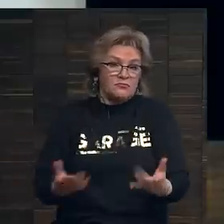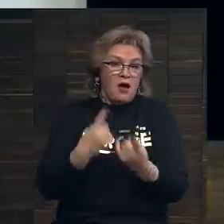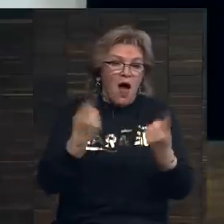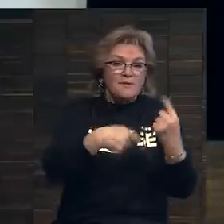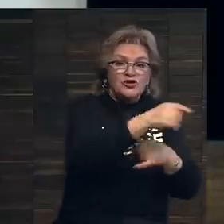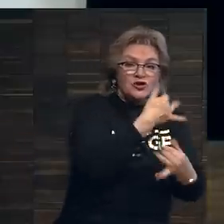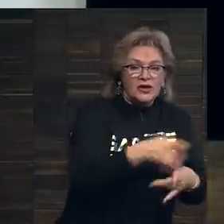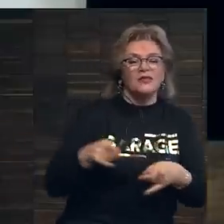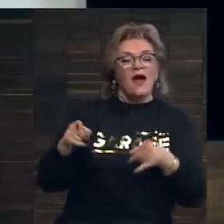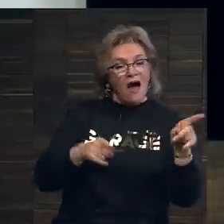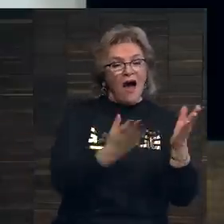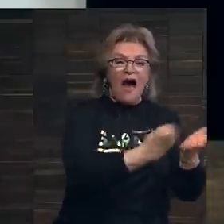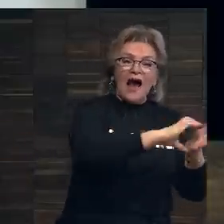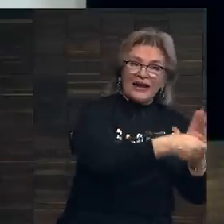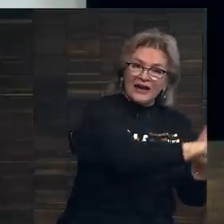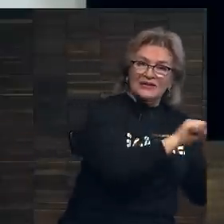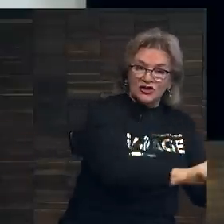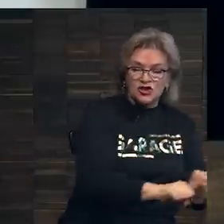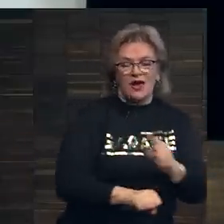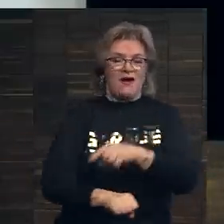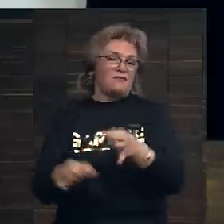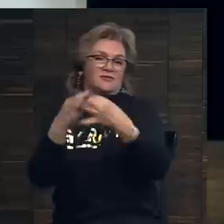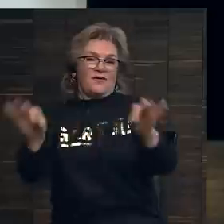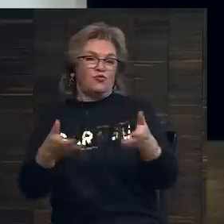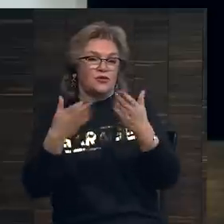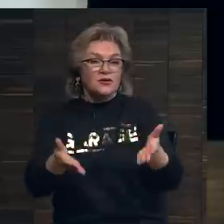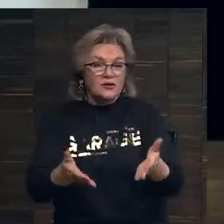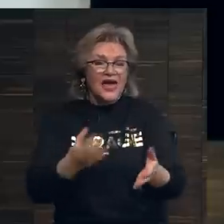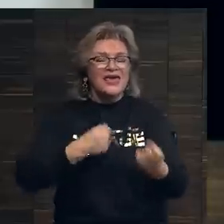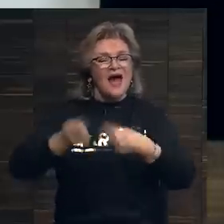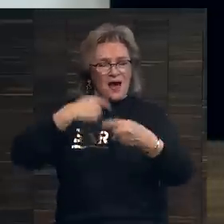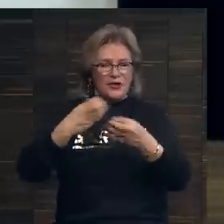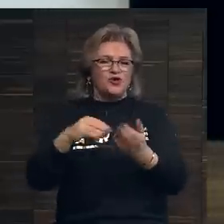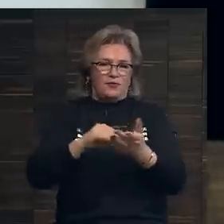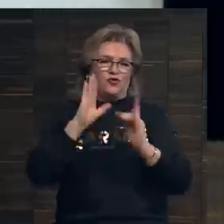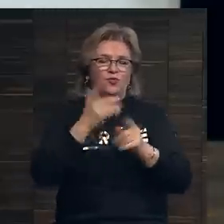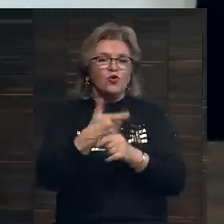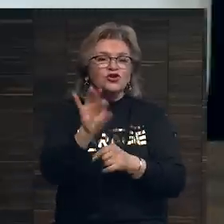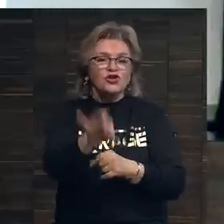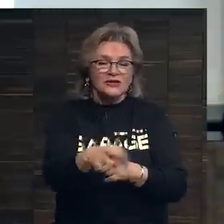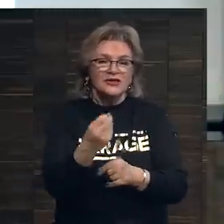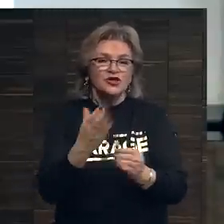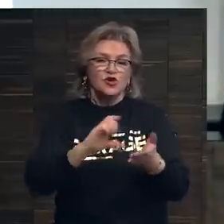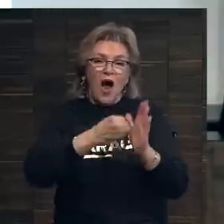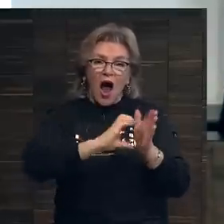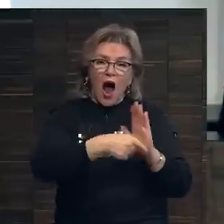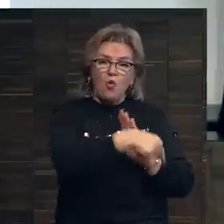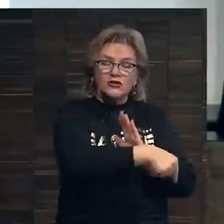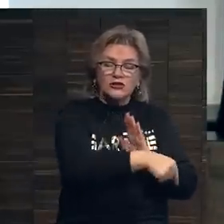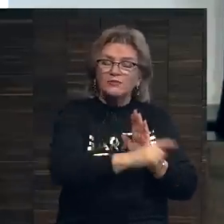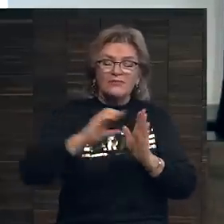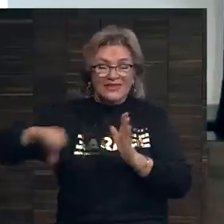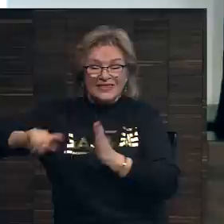потому что галереи защищают эти работы от вас. Понятно? И мы еще к этому потом вернемся. Очень часто на аукционах происходит то,